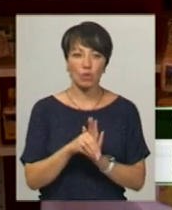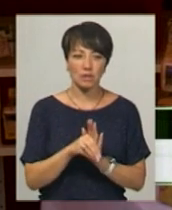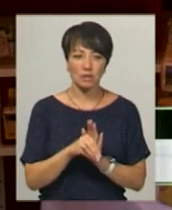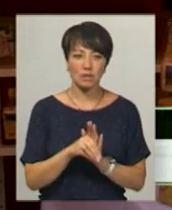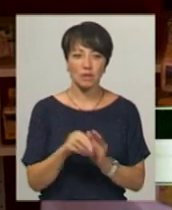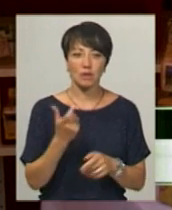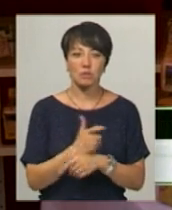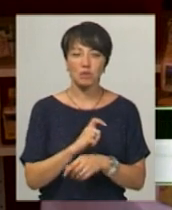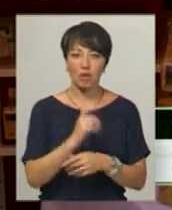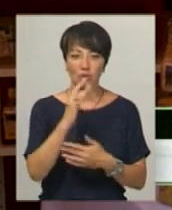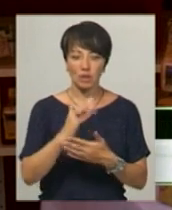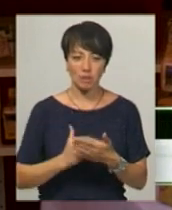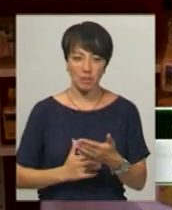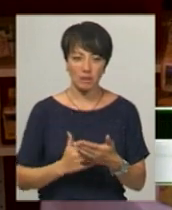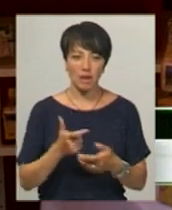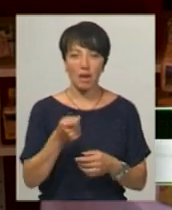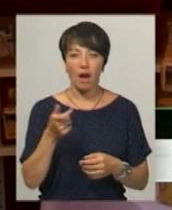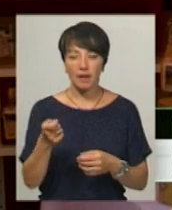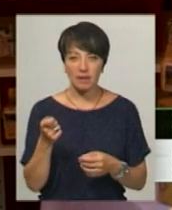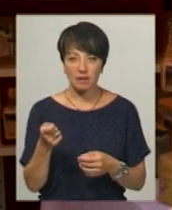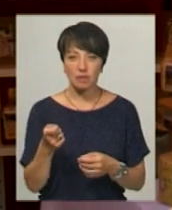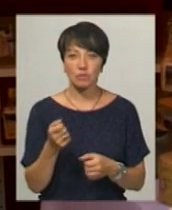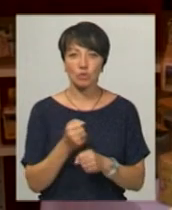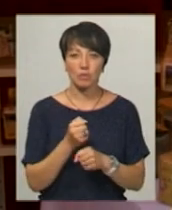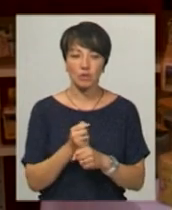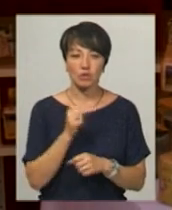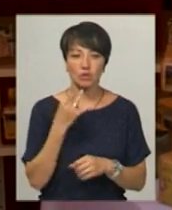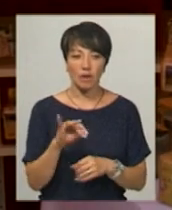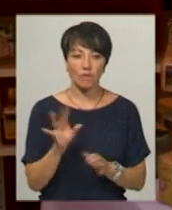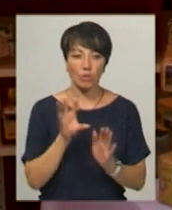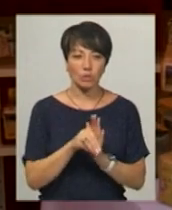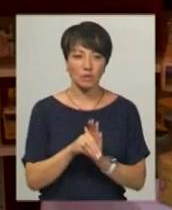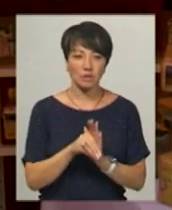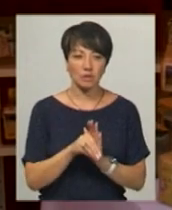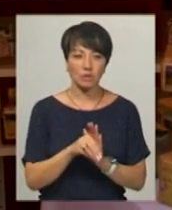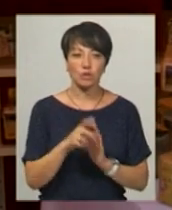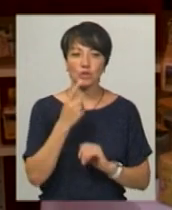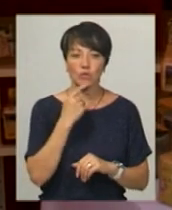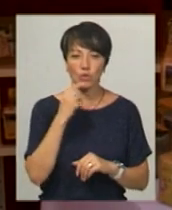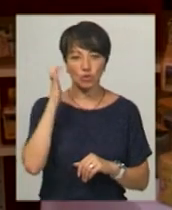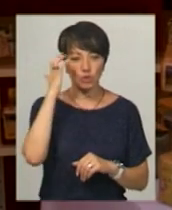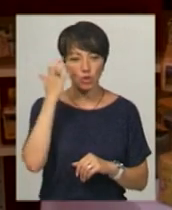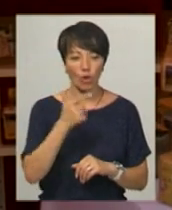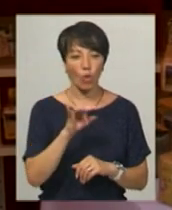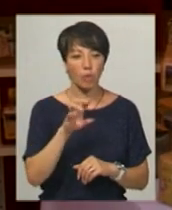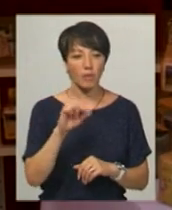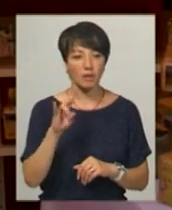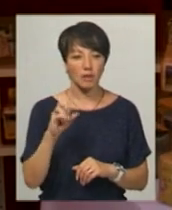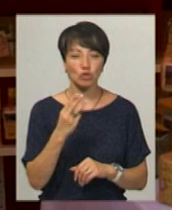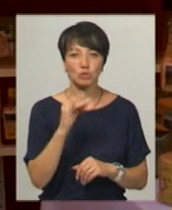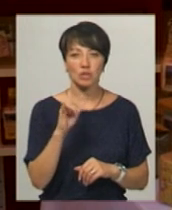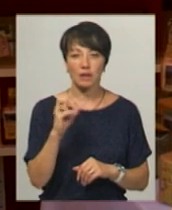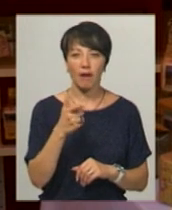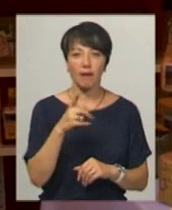більший асортимент ягід. Ми зробили чай, в який входить червона і чорна горобини, шипшина,